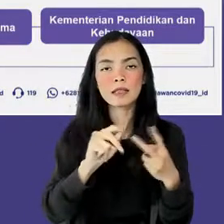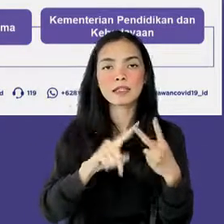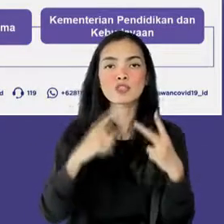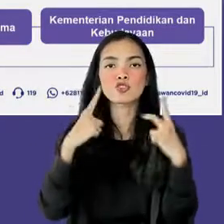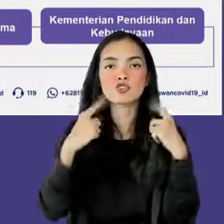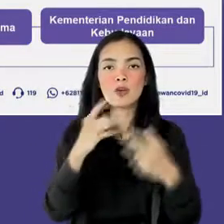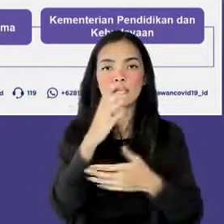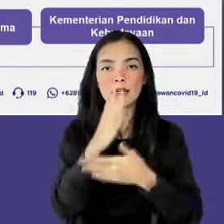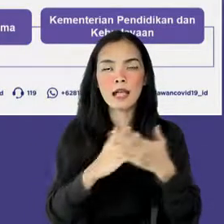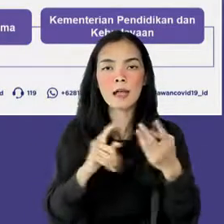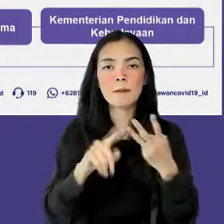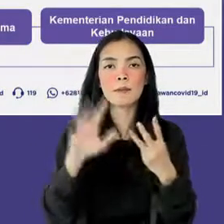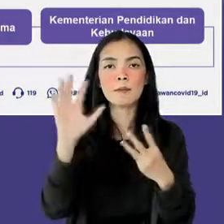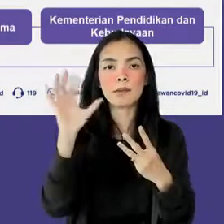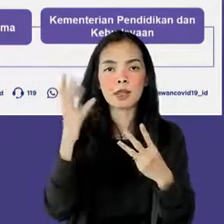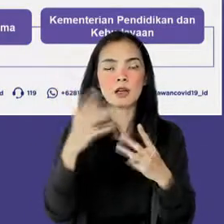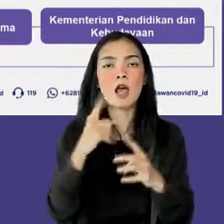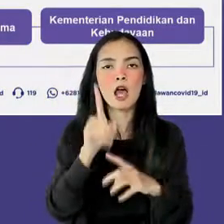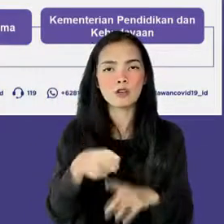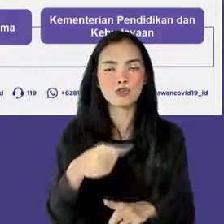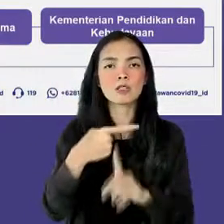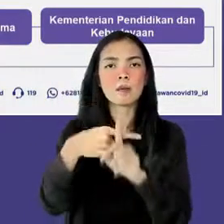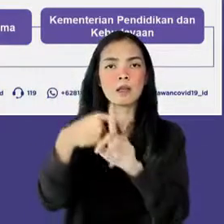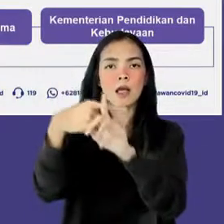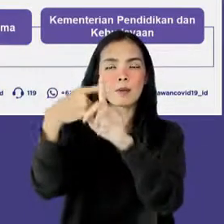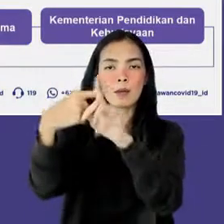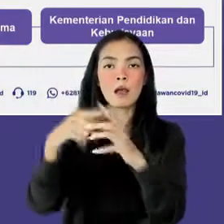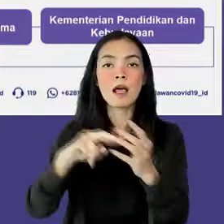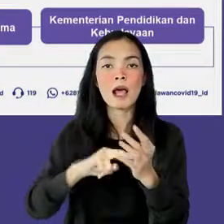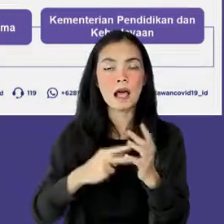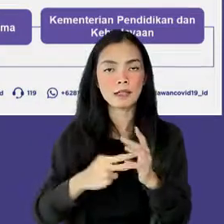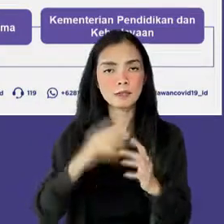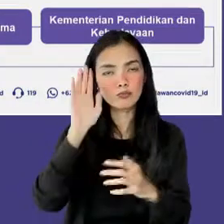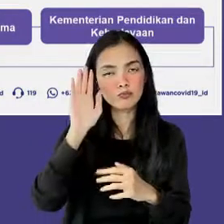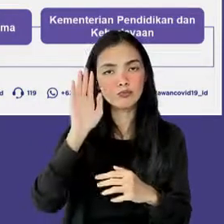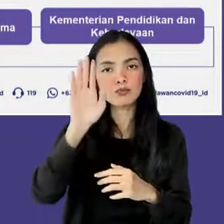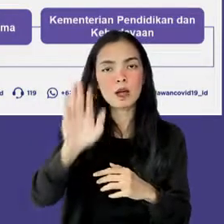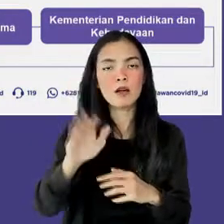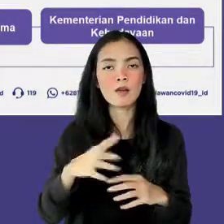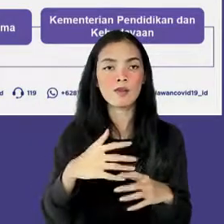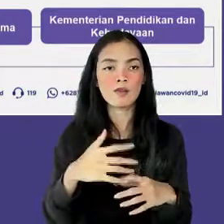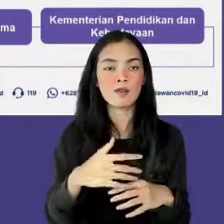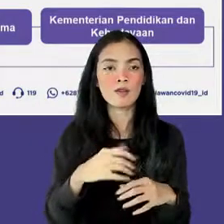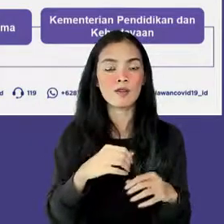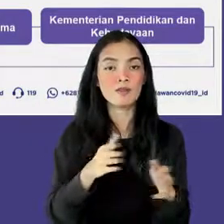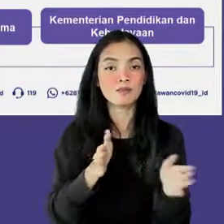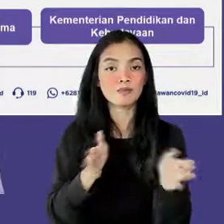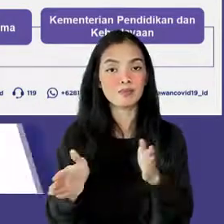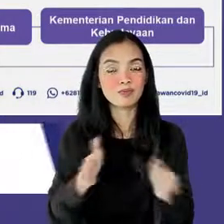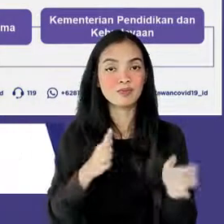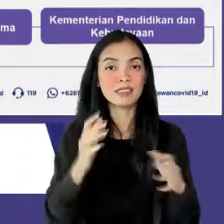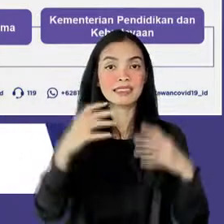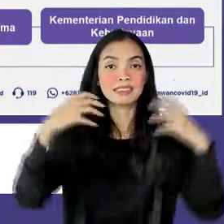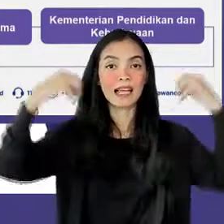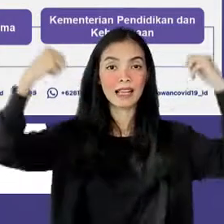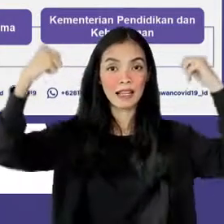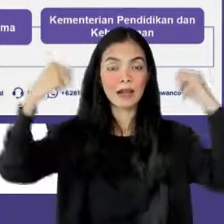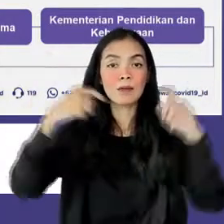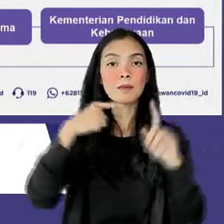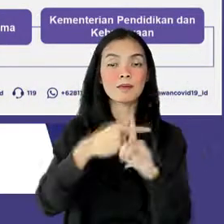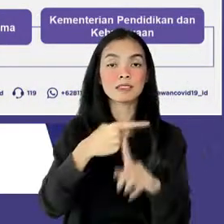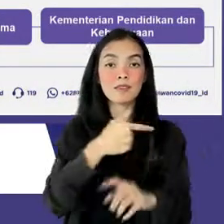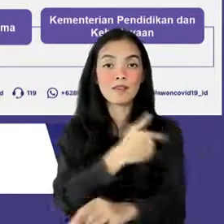Jawa Tengah, dan Banten. Oleh karena itu, kedepannya, fokus penanganan kesehatan dan percepatan